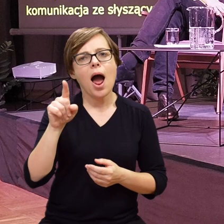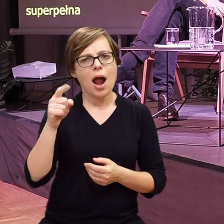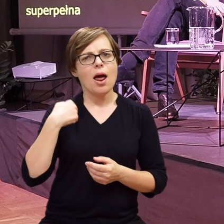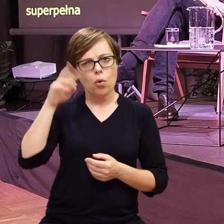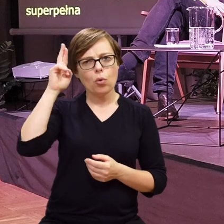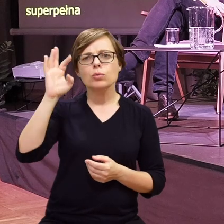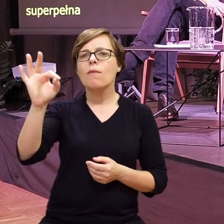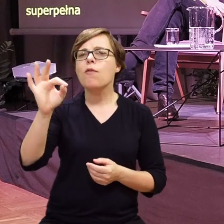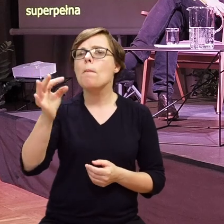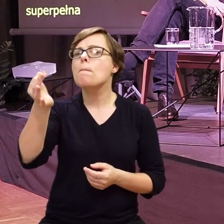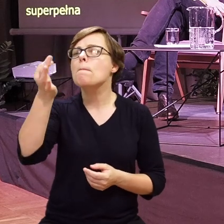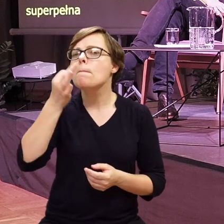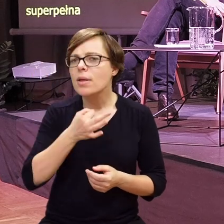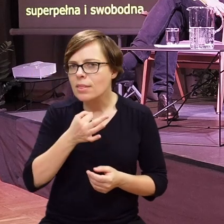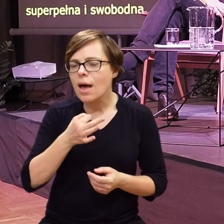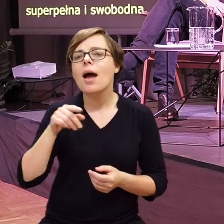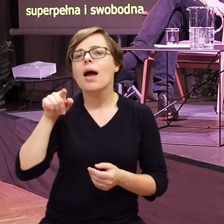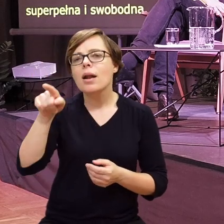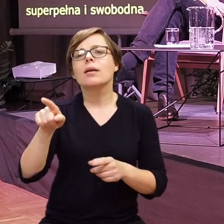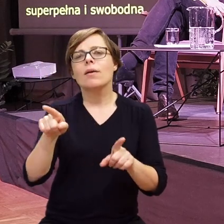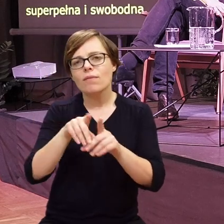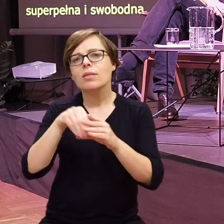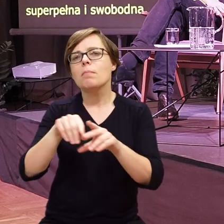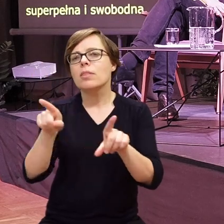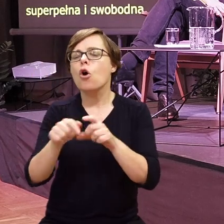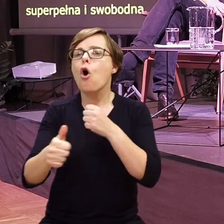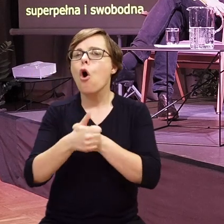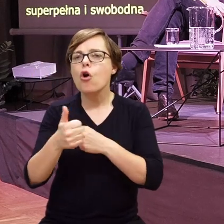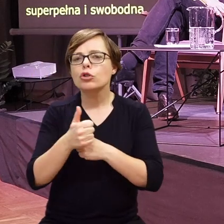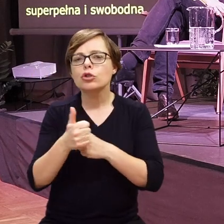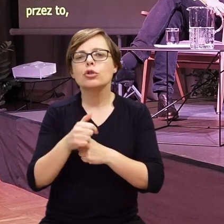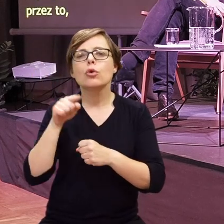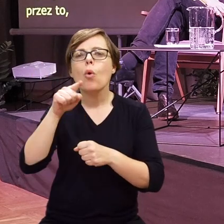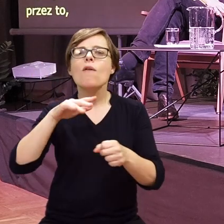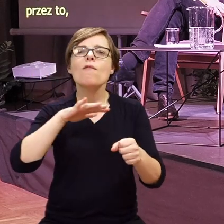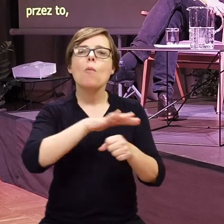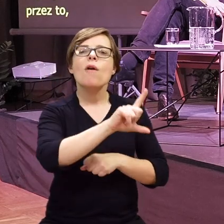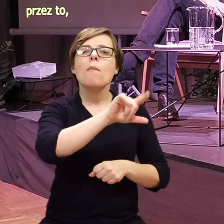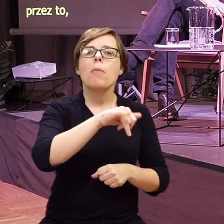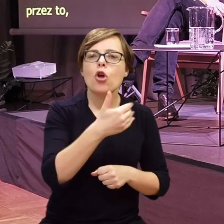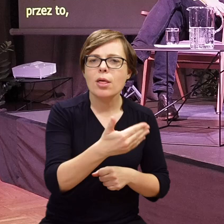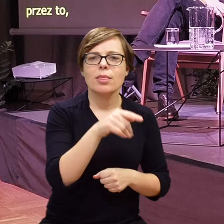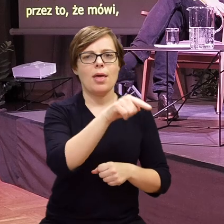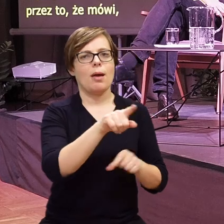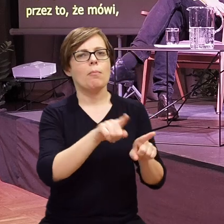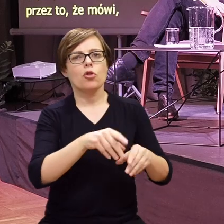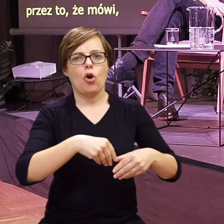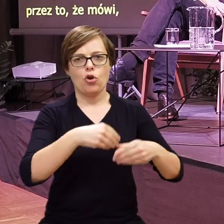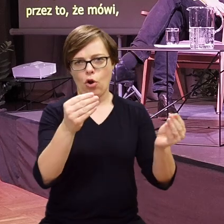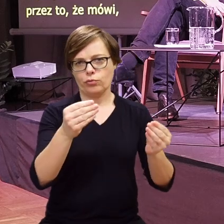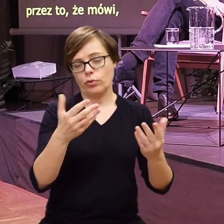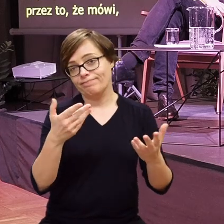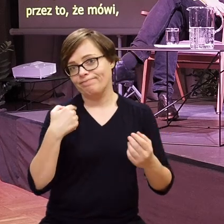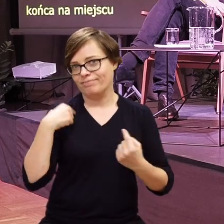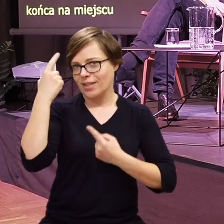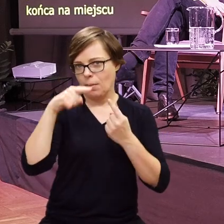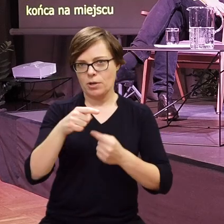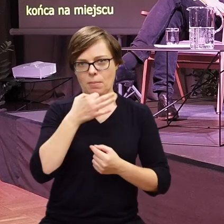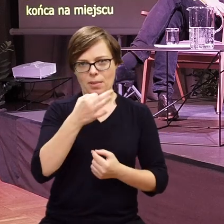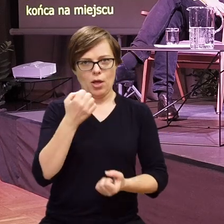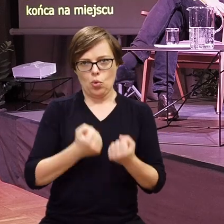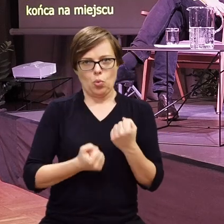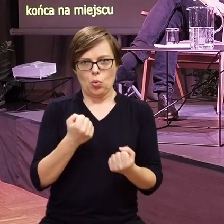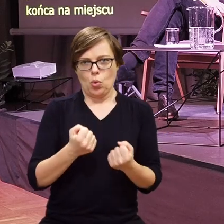że Pana pytanie dotyczyło też tego wpływu na polski język migowy, tak? Na to, jak on się rozwija. Trudne pytanie.